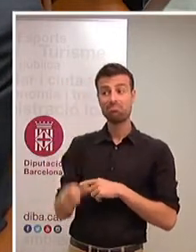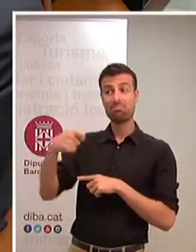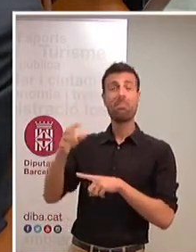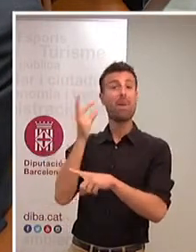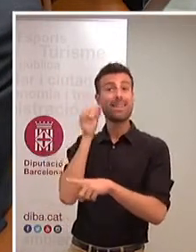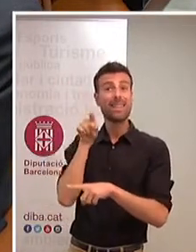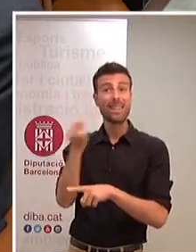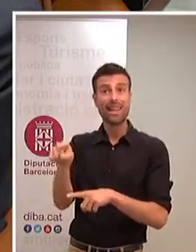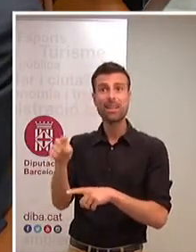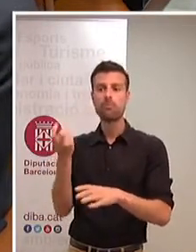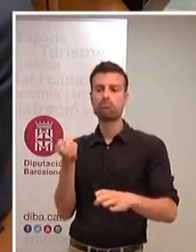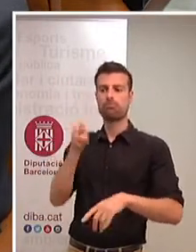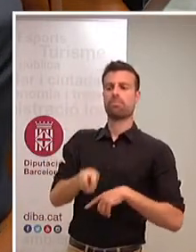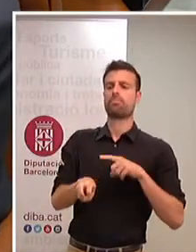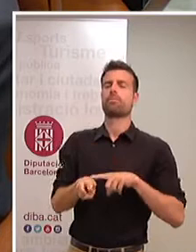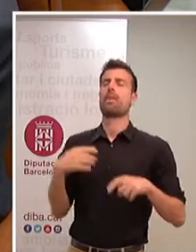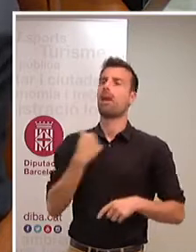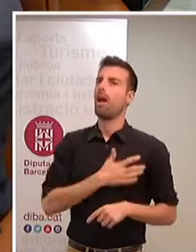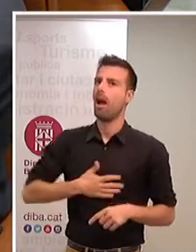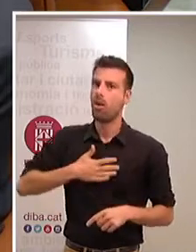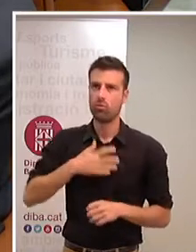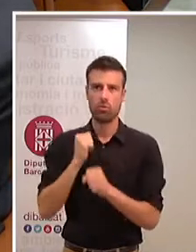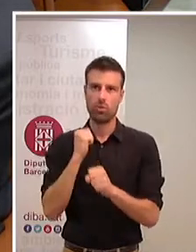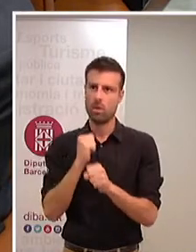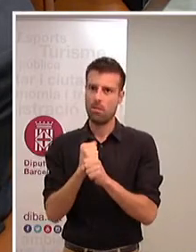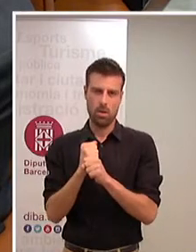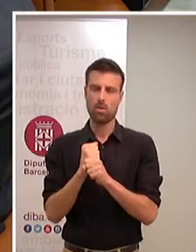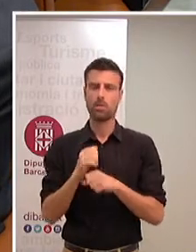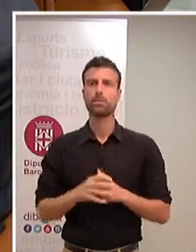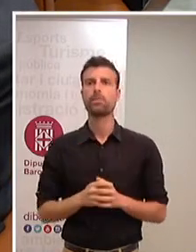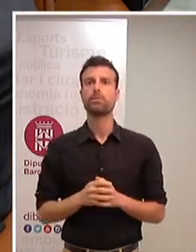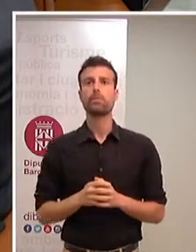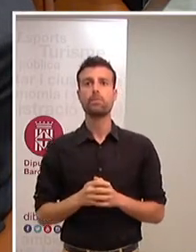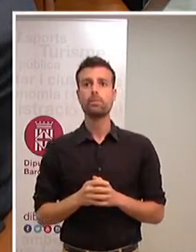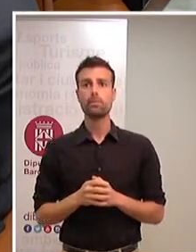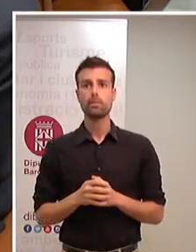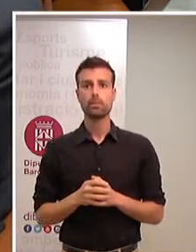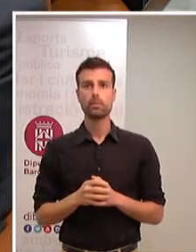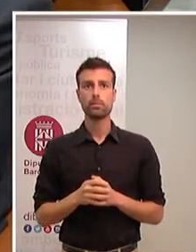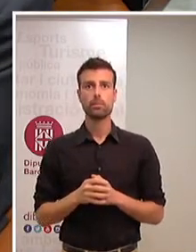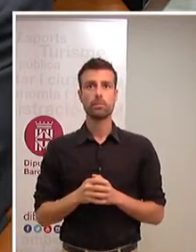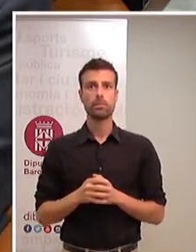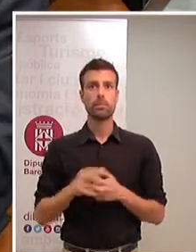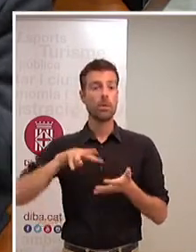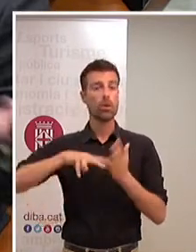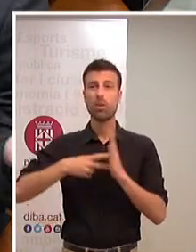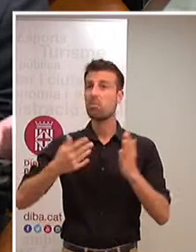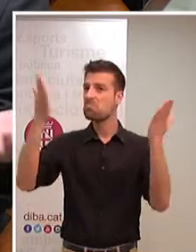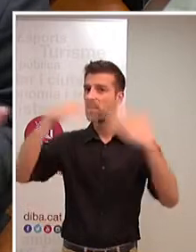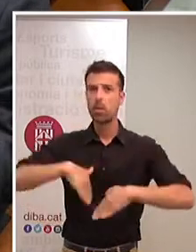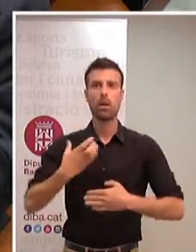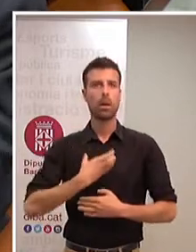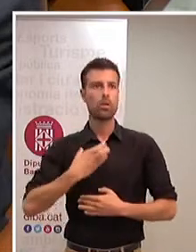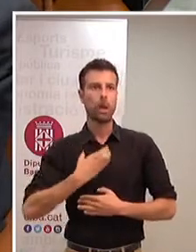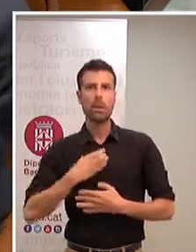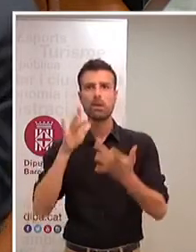és el nivell de satisfacció que té el món local cap a la Diputació de Barcelona. No hi ha altra manera que poder parlar amb els ajuntaments de la